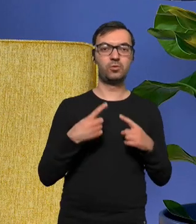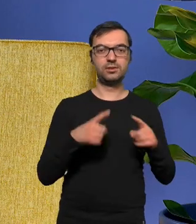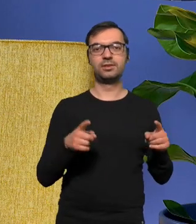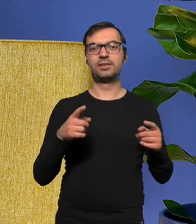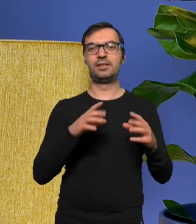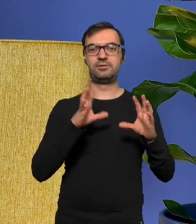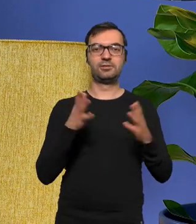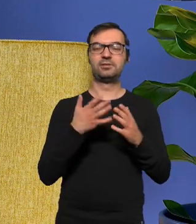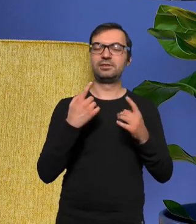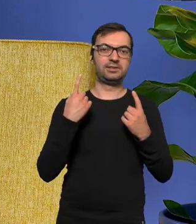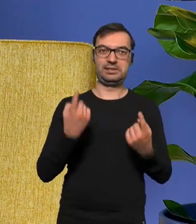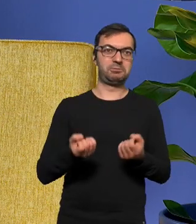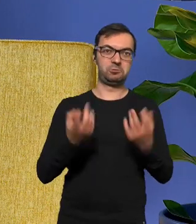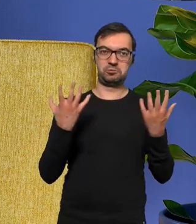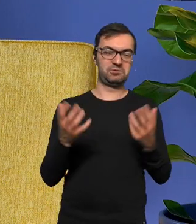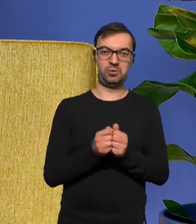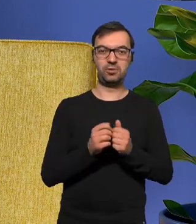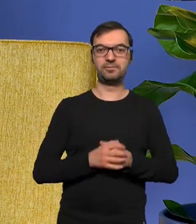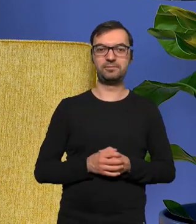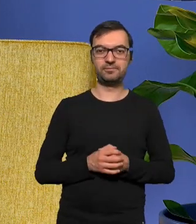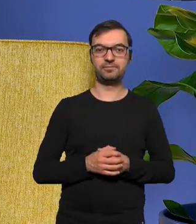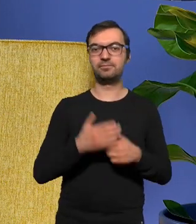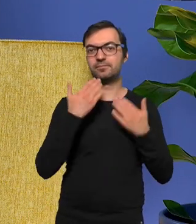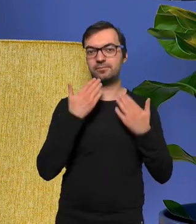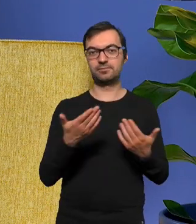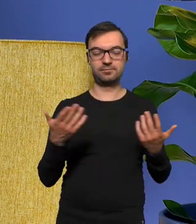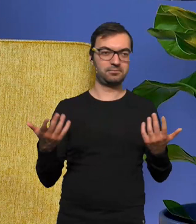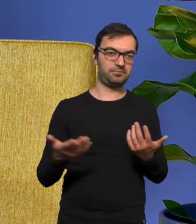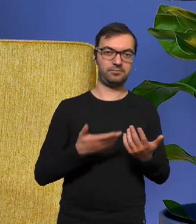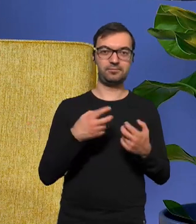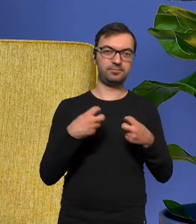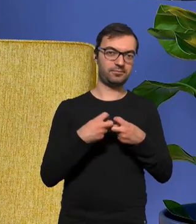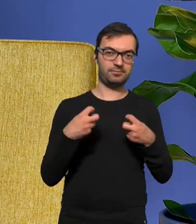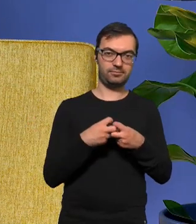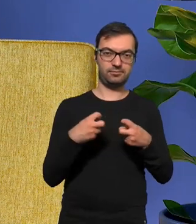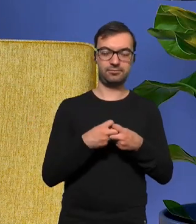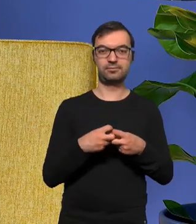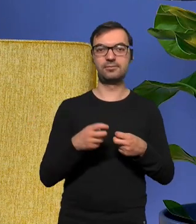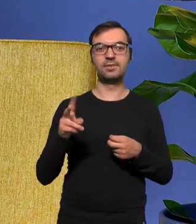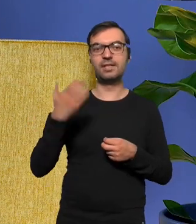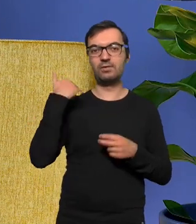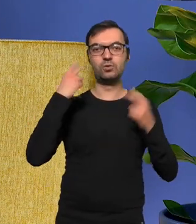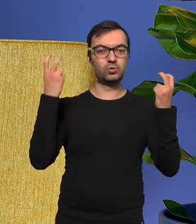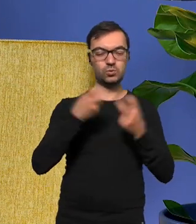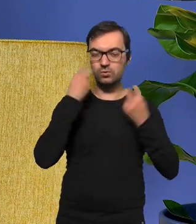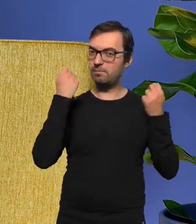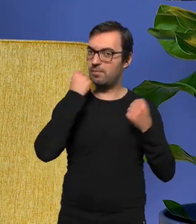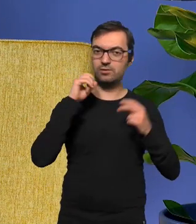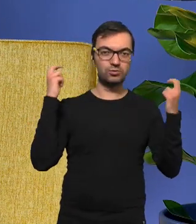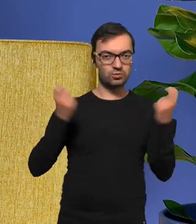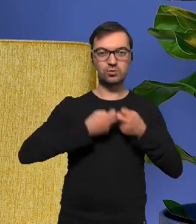te melodie znajdują się same za pomocą no internetu kiedyś szukałem bardzo